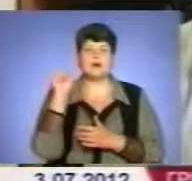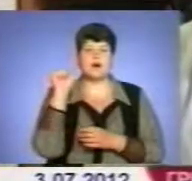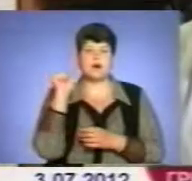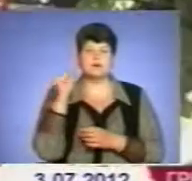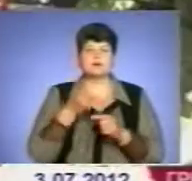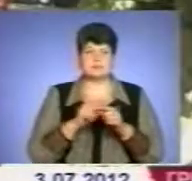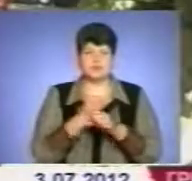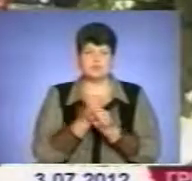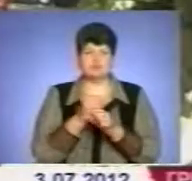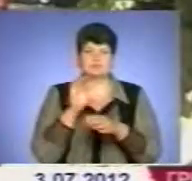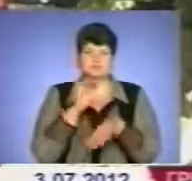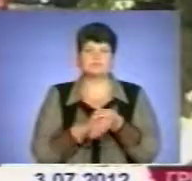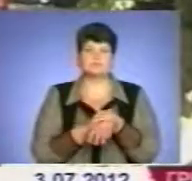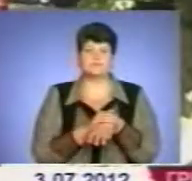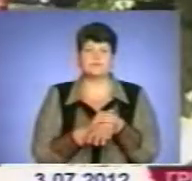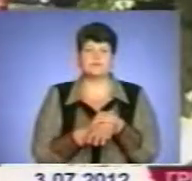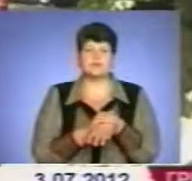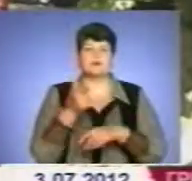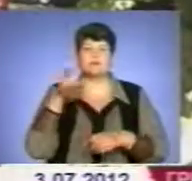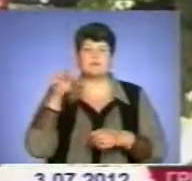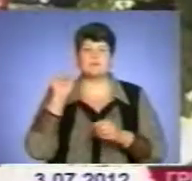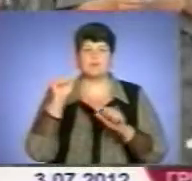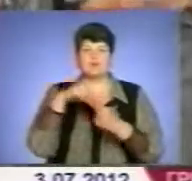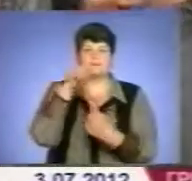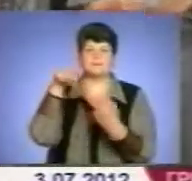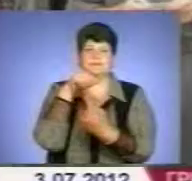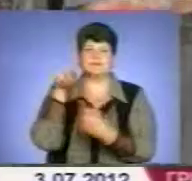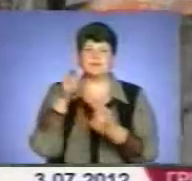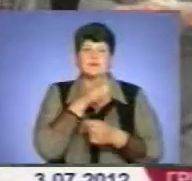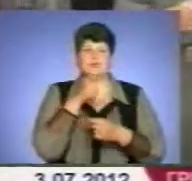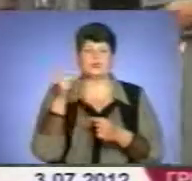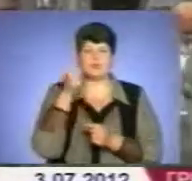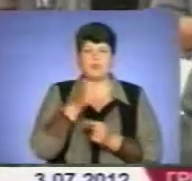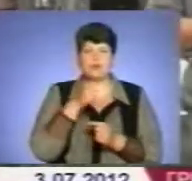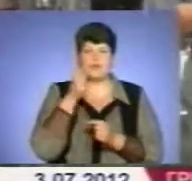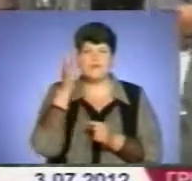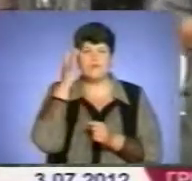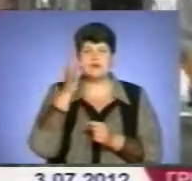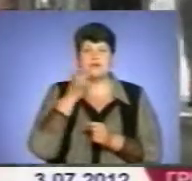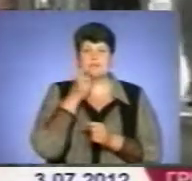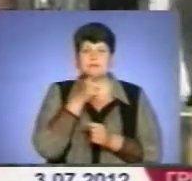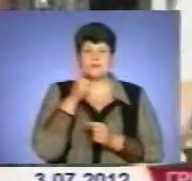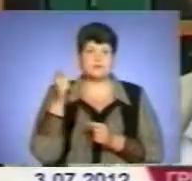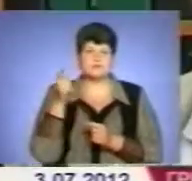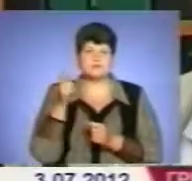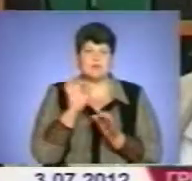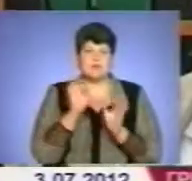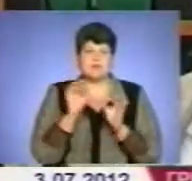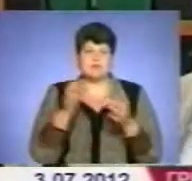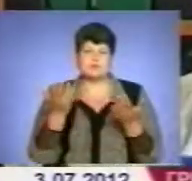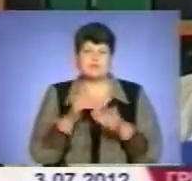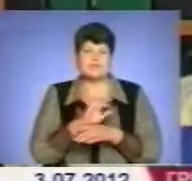підтверджений. Грип може циркулювати протягом року. Однак звільшення хворих на цю недовго в літній період – нетипово. Це не